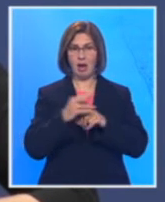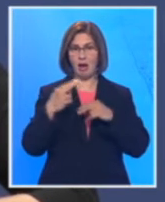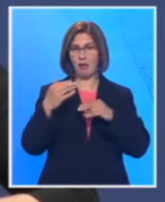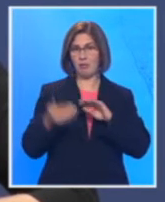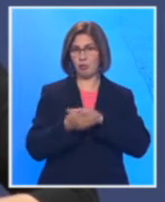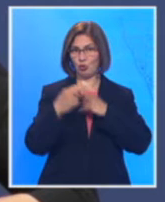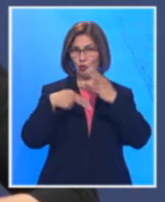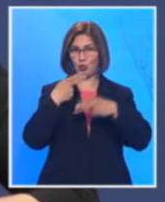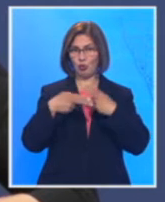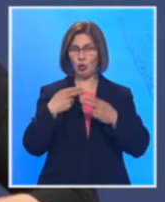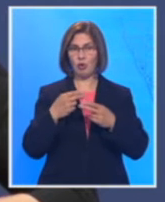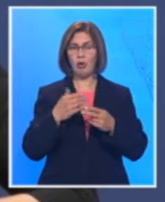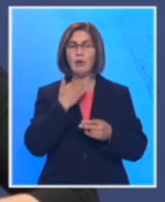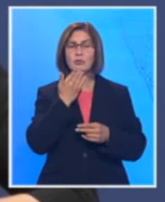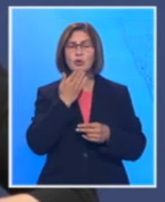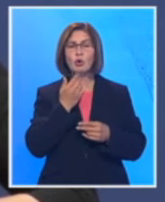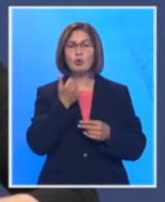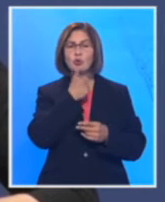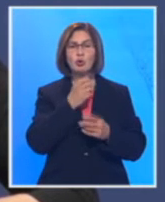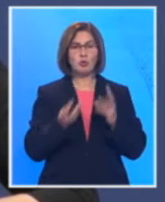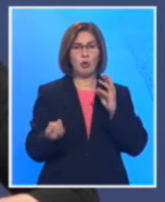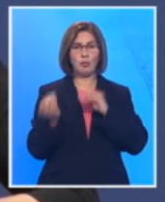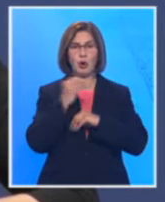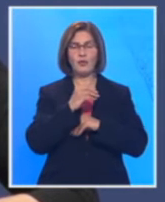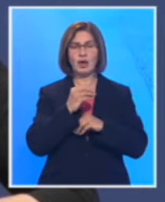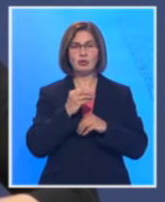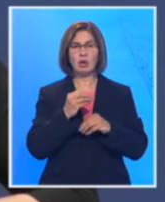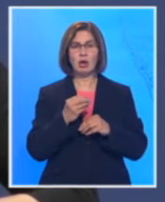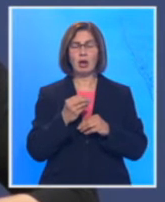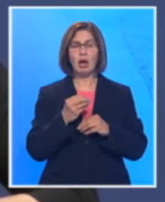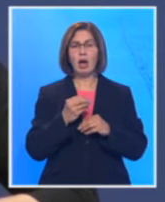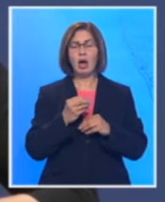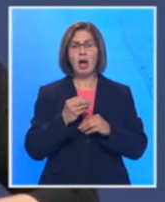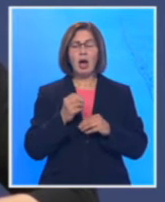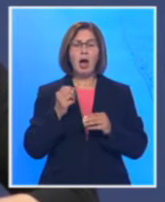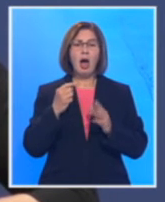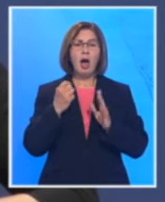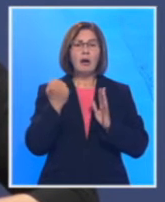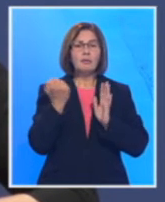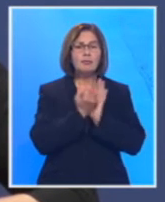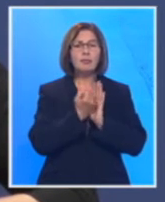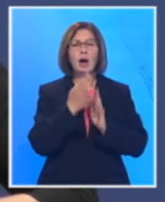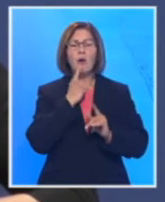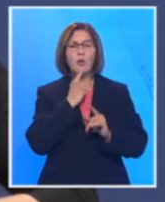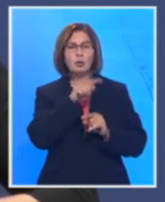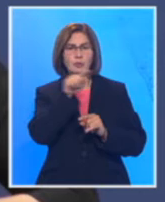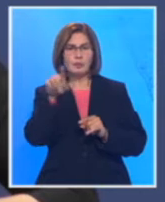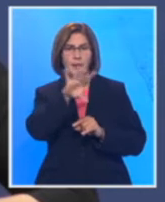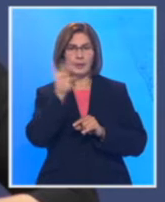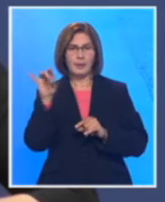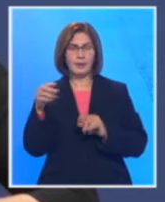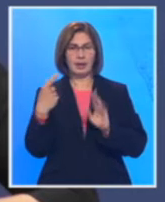obzira što smo povećali značajno indikacije za testiranje, da taj procenat